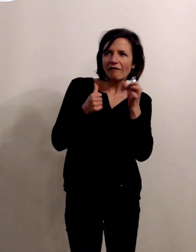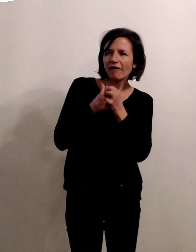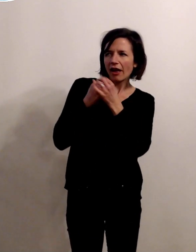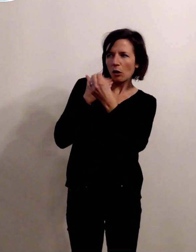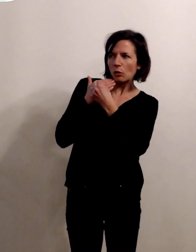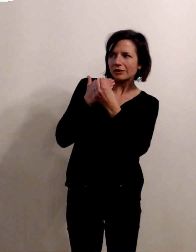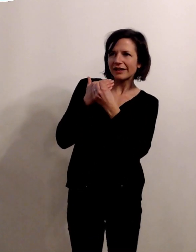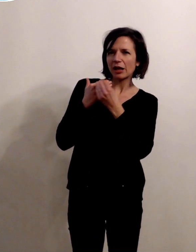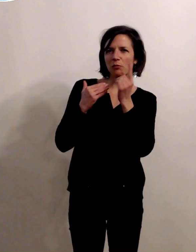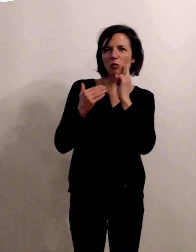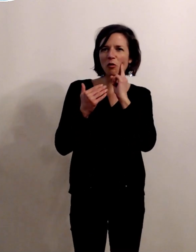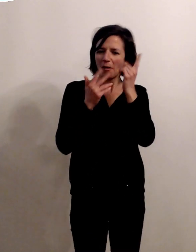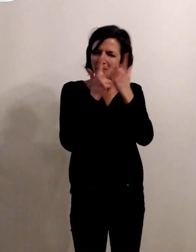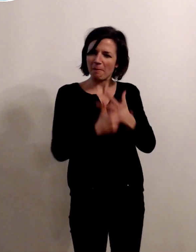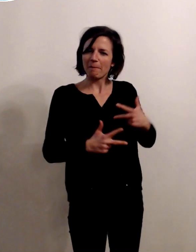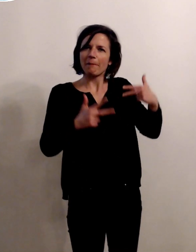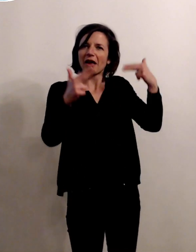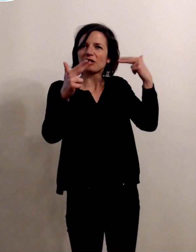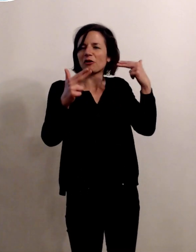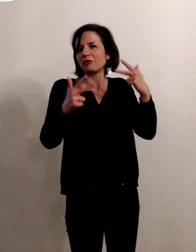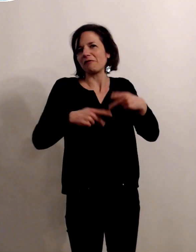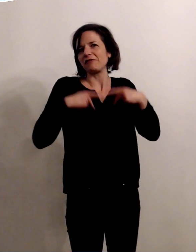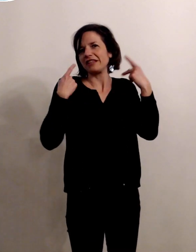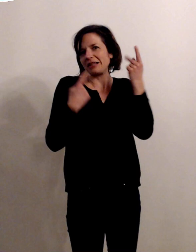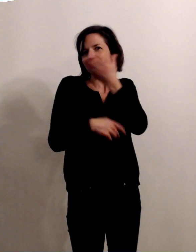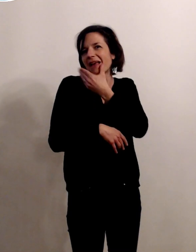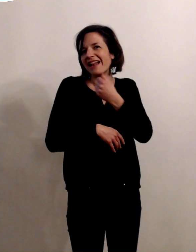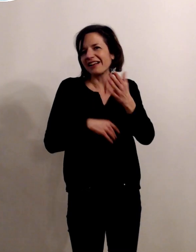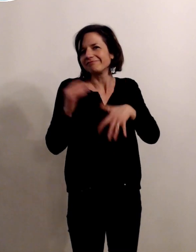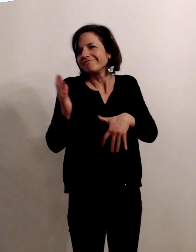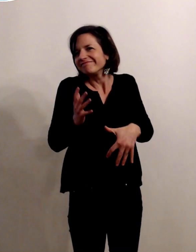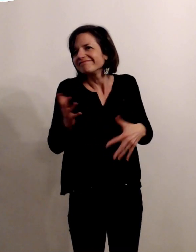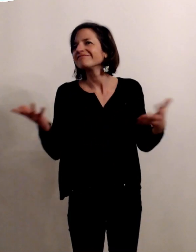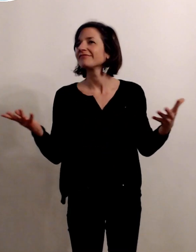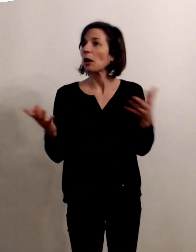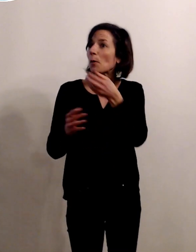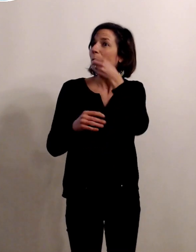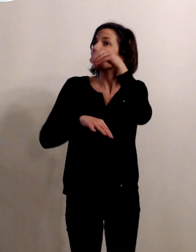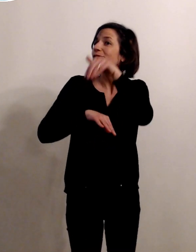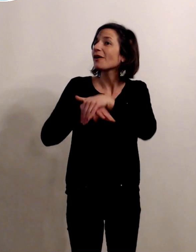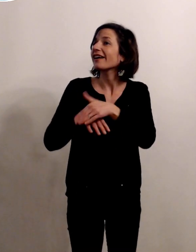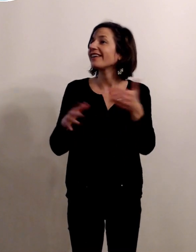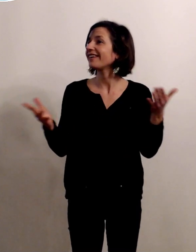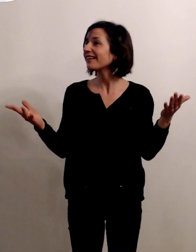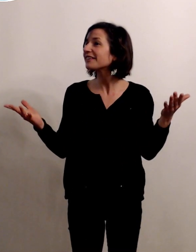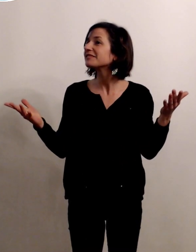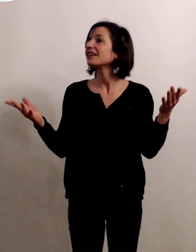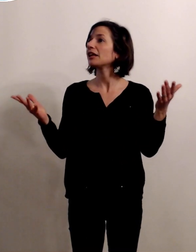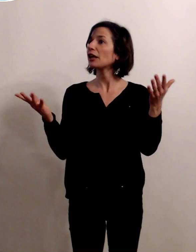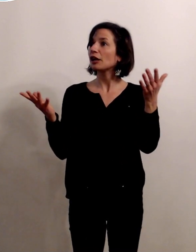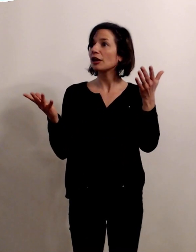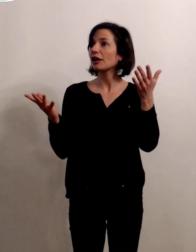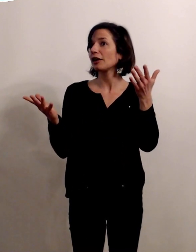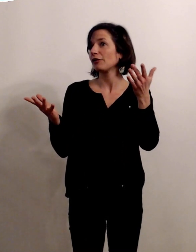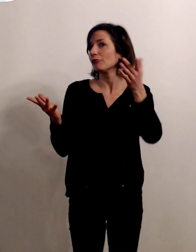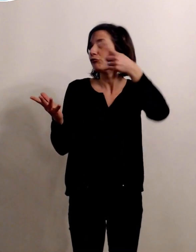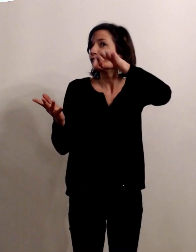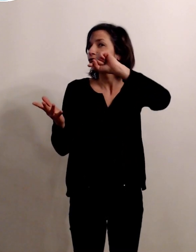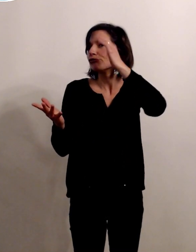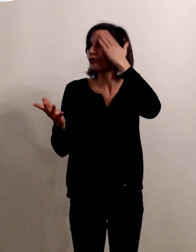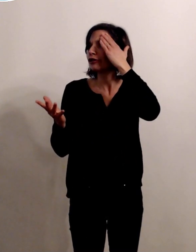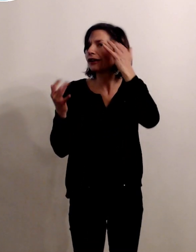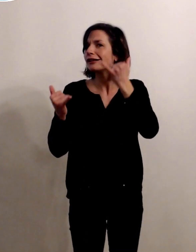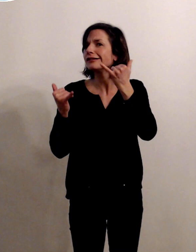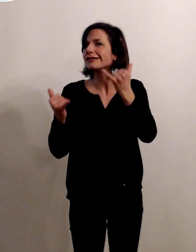période de la vie. Donc je vous souhaite une très belle soirée et n'hésitez pas de toute façon vous savez comment ça